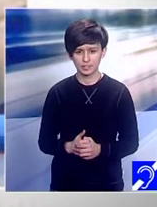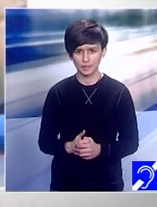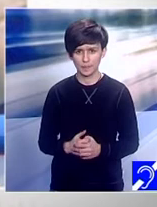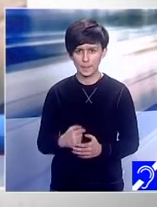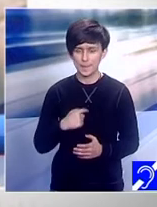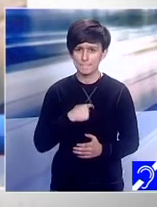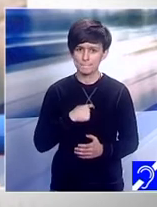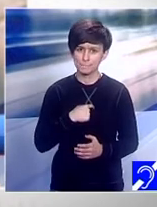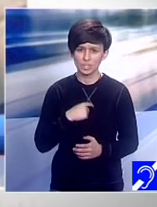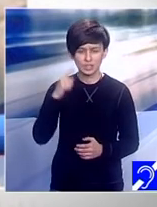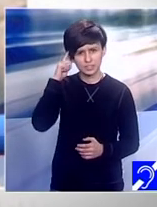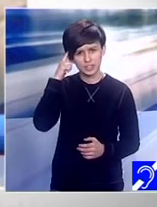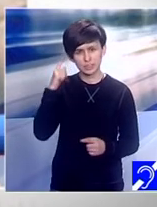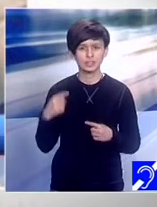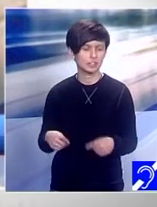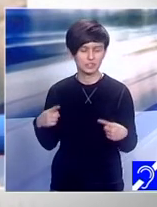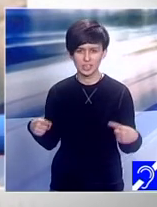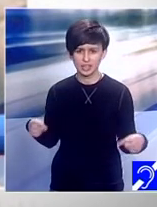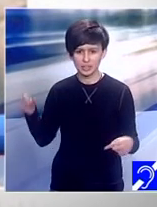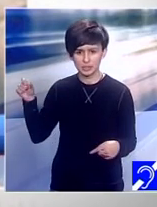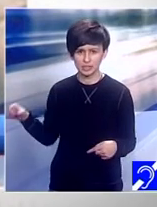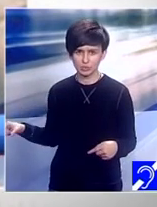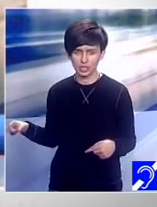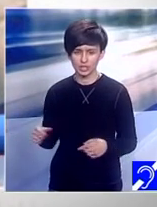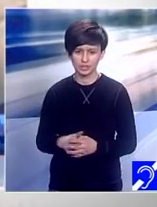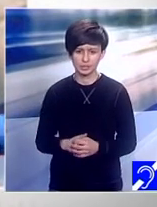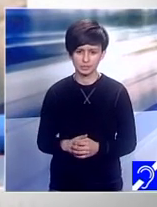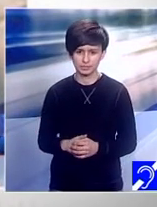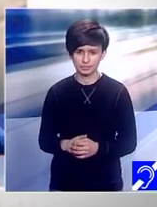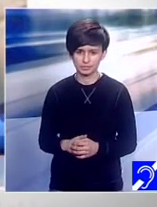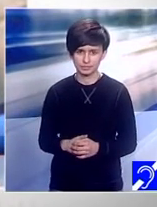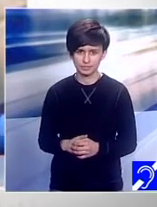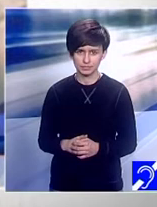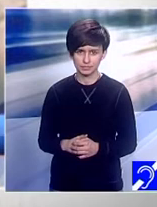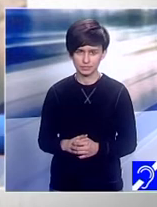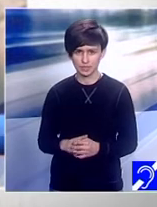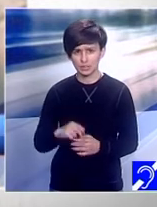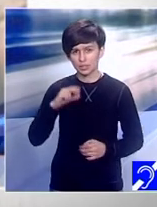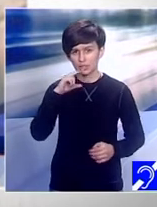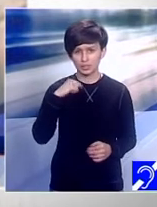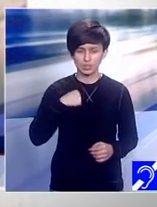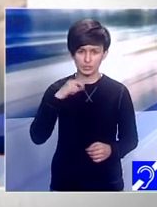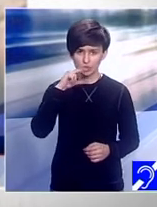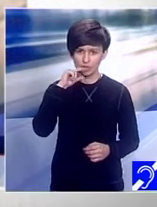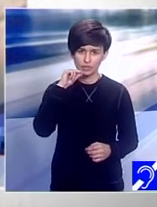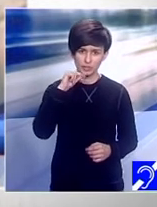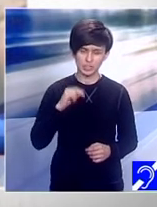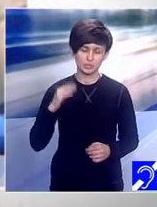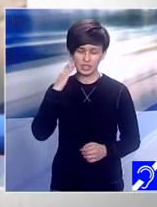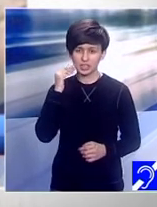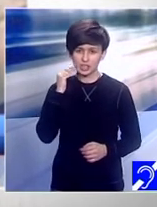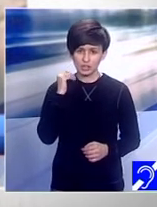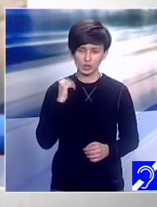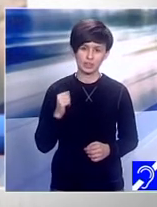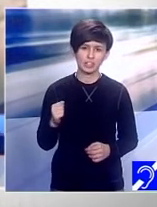cititor. Este prima carte pentru copii despre o fetiță cu sindrom daun și fratele ei în